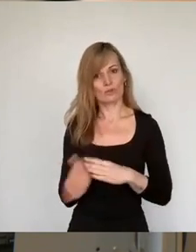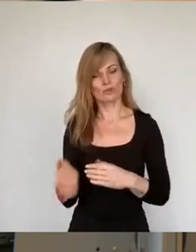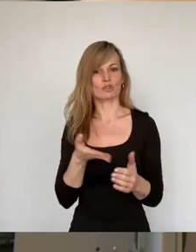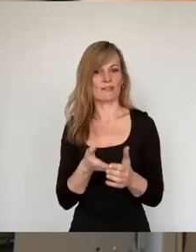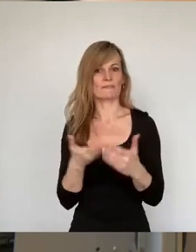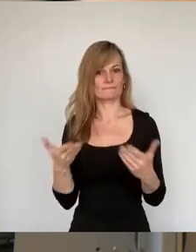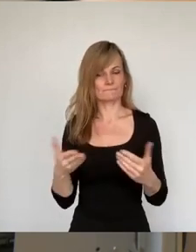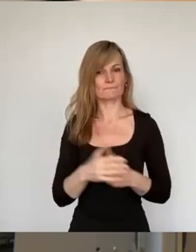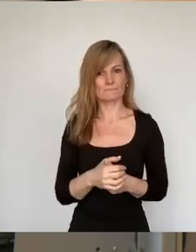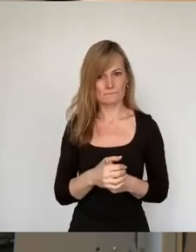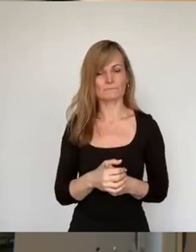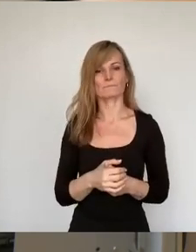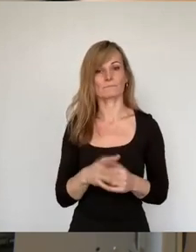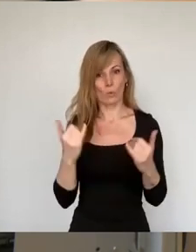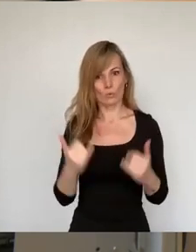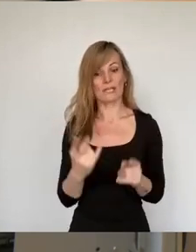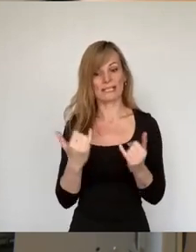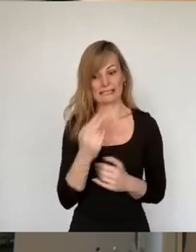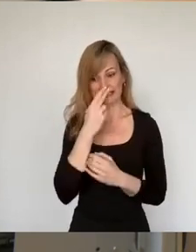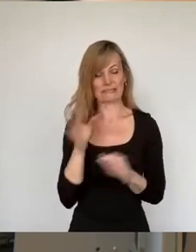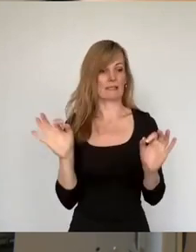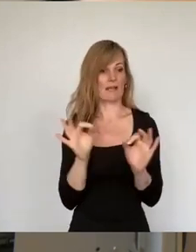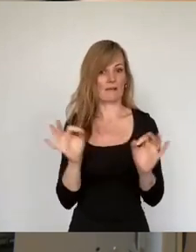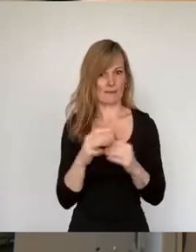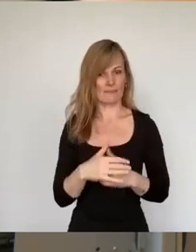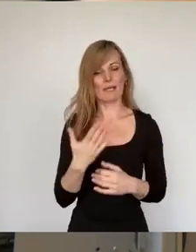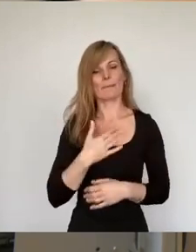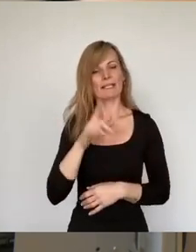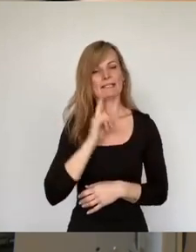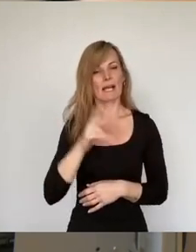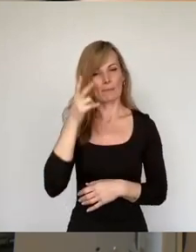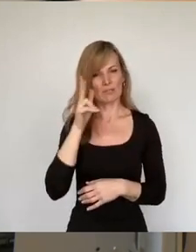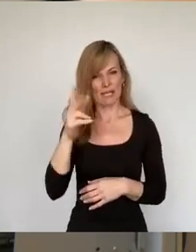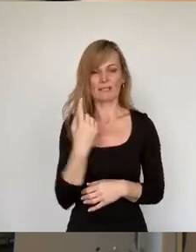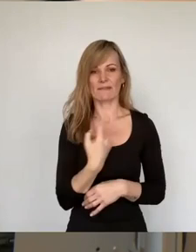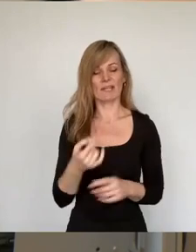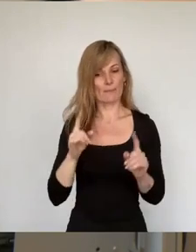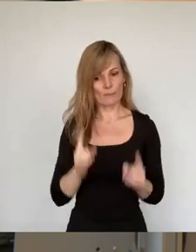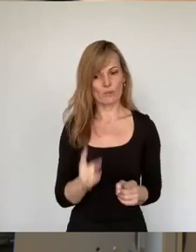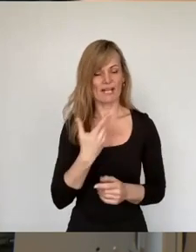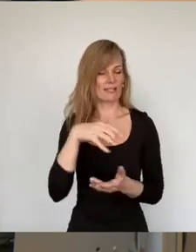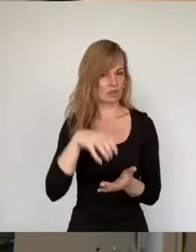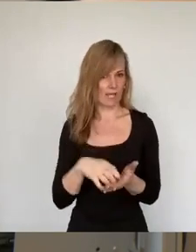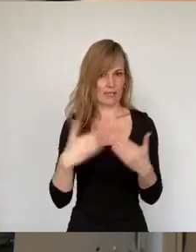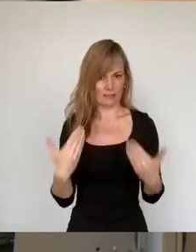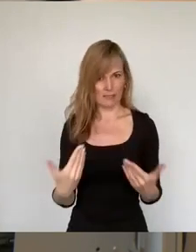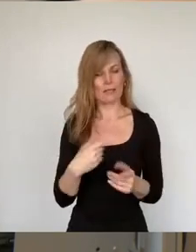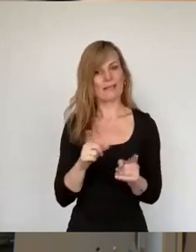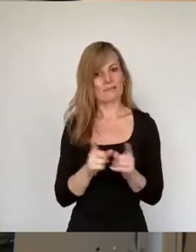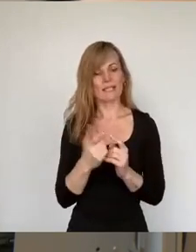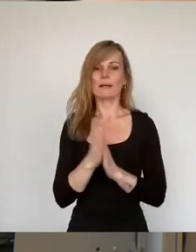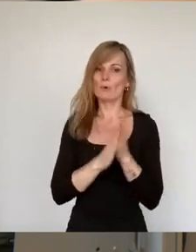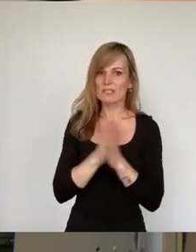akut in Gefahr. Meine Damen und Herren, wir können, ja wir müssen als Stadt sehr wohl Anreize für